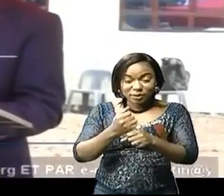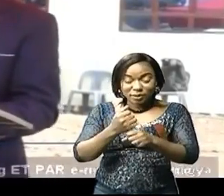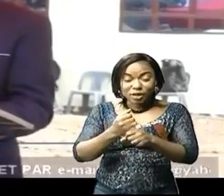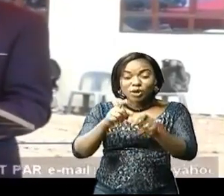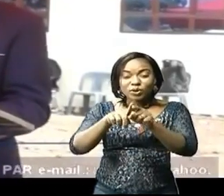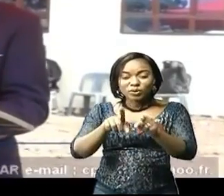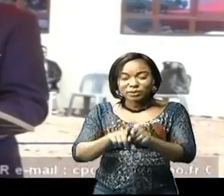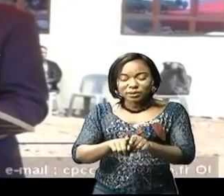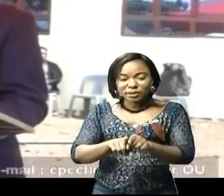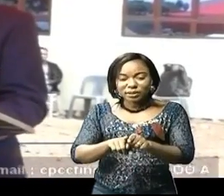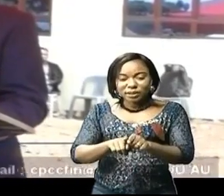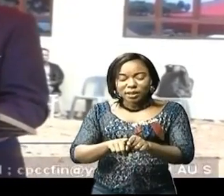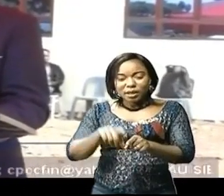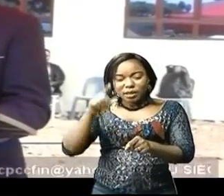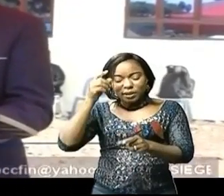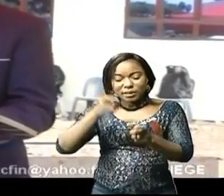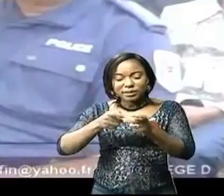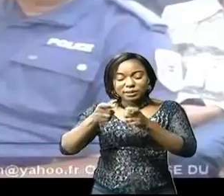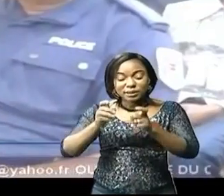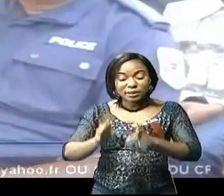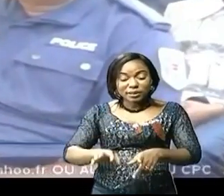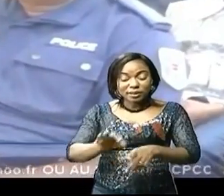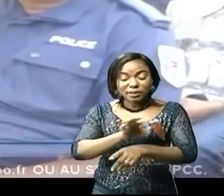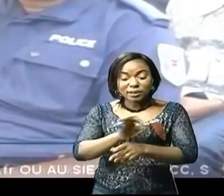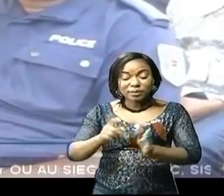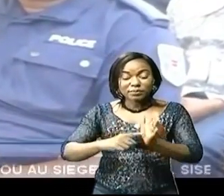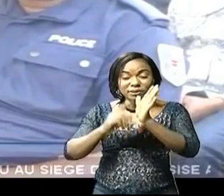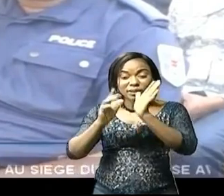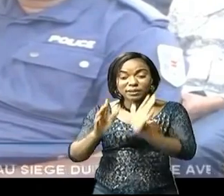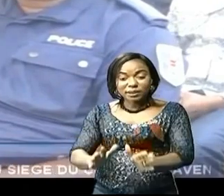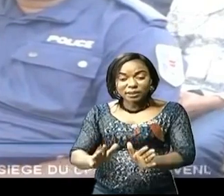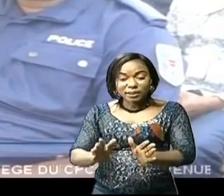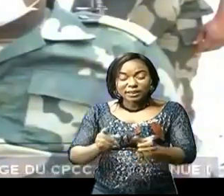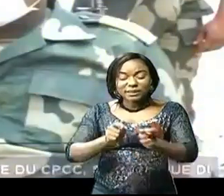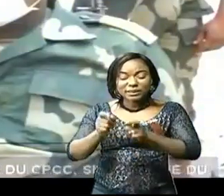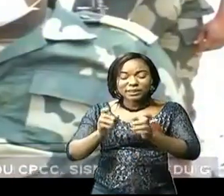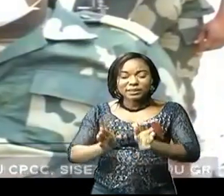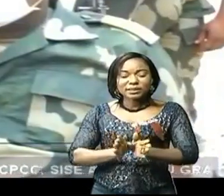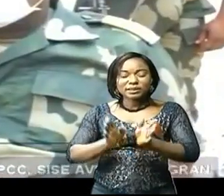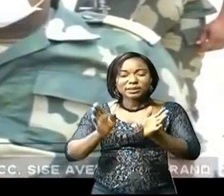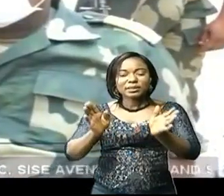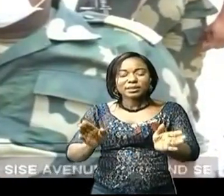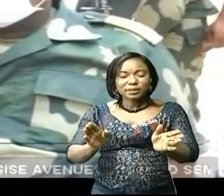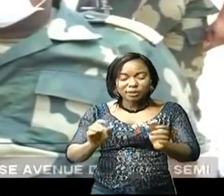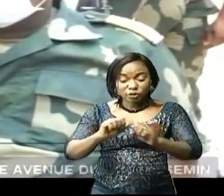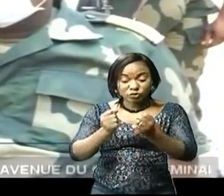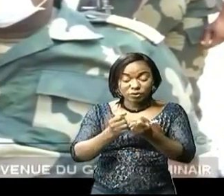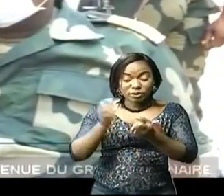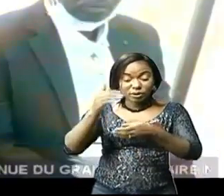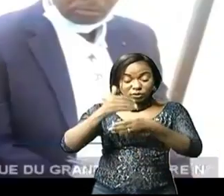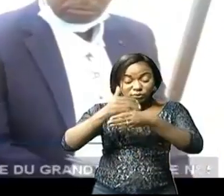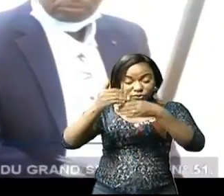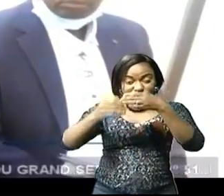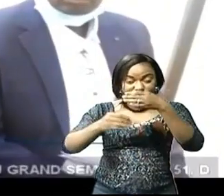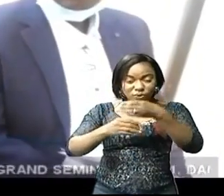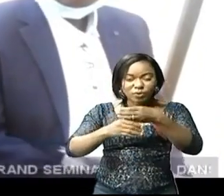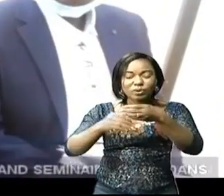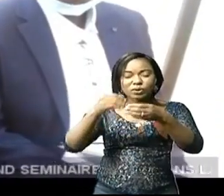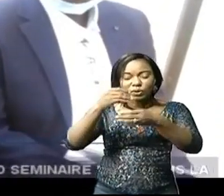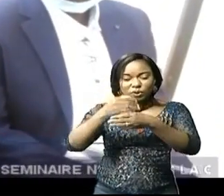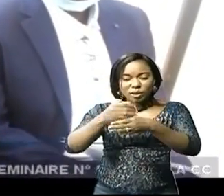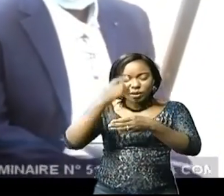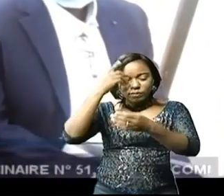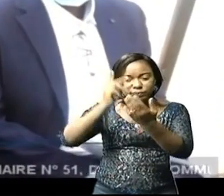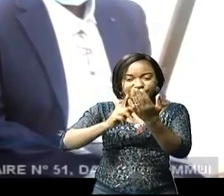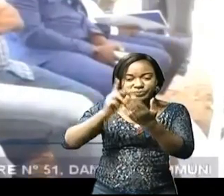Orozbede Nkunda, directeur administratif et représentant du directeur général de la société Prémédis, la construction de ce bâtiment s'inscrit dans le cadre du